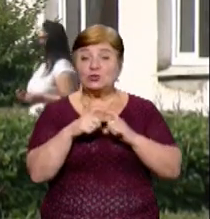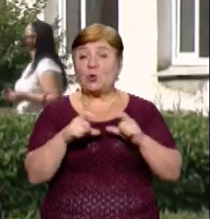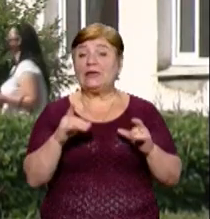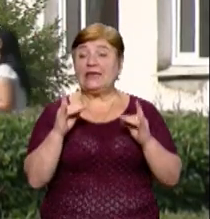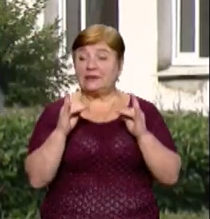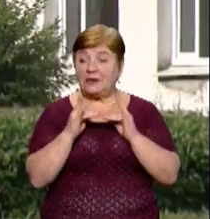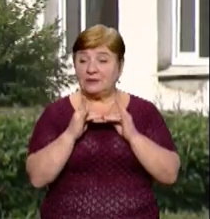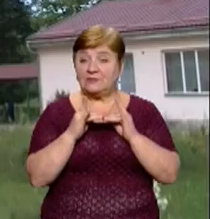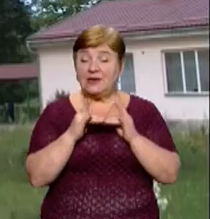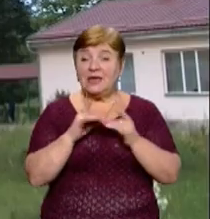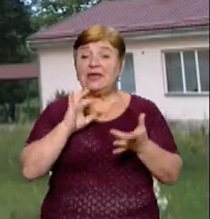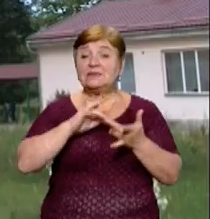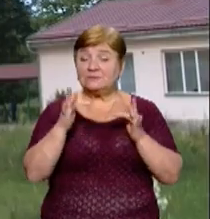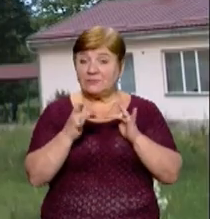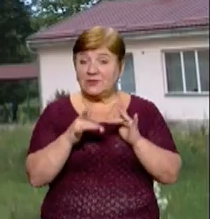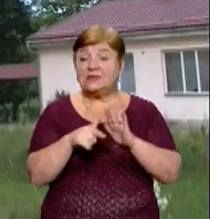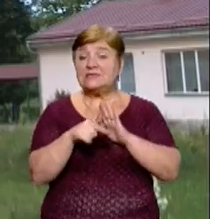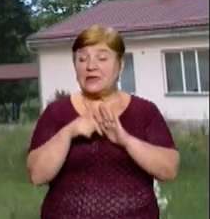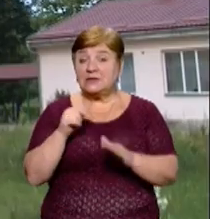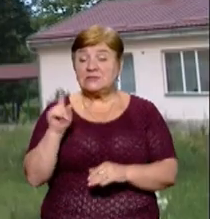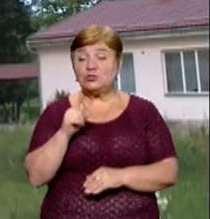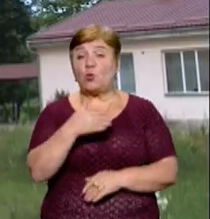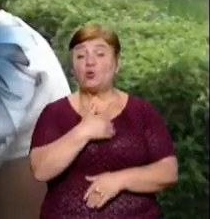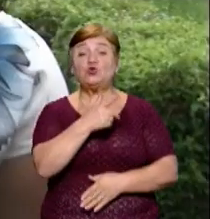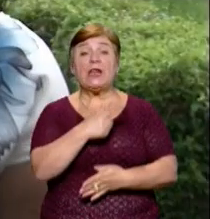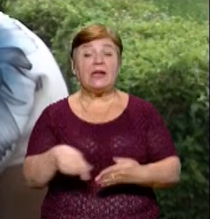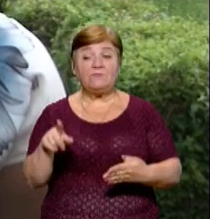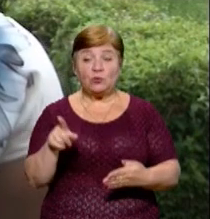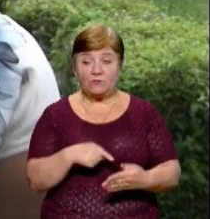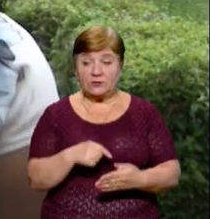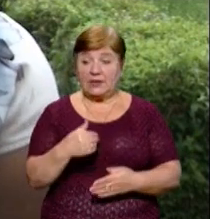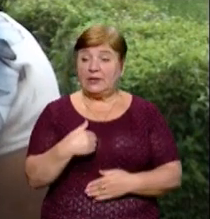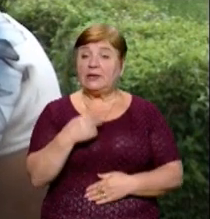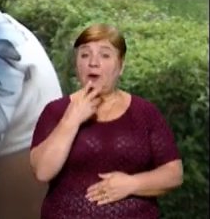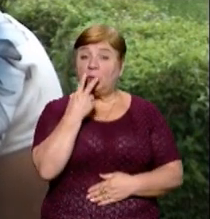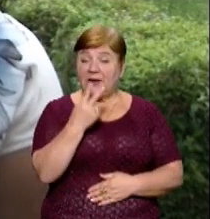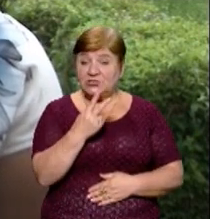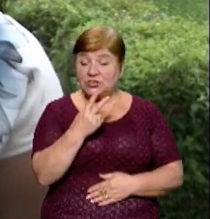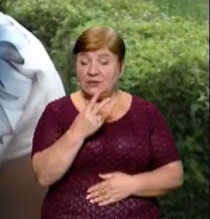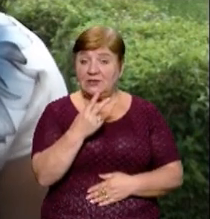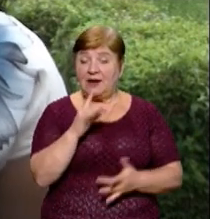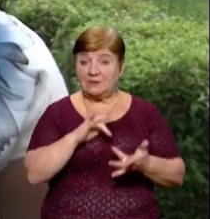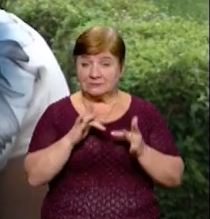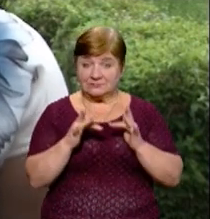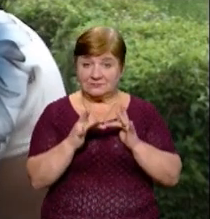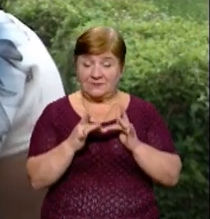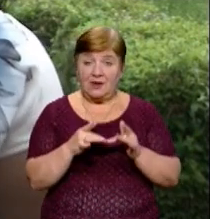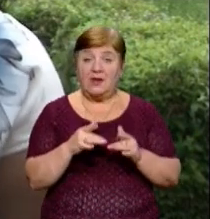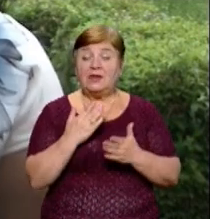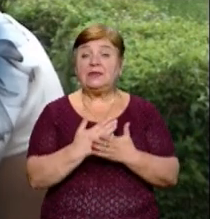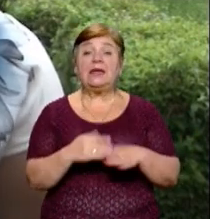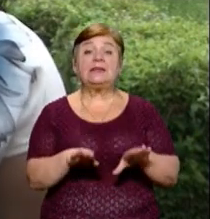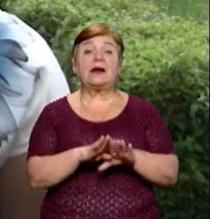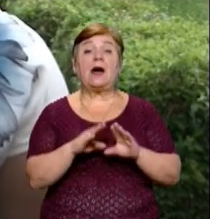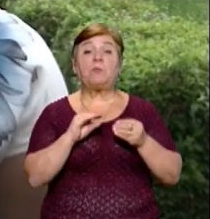-інтернату. Із соцмереж дізналася про те, що його хочуть ліквідовувати. Коли я побачила в мережі, що є така проблема,